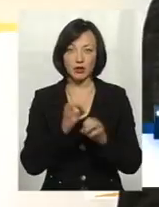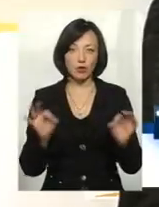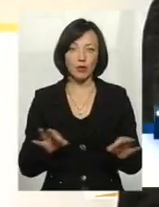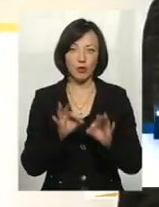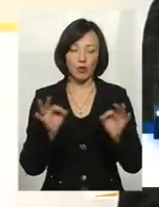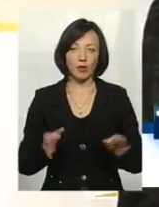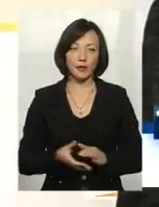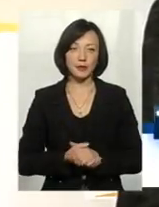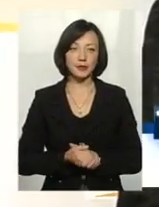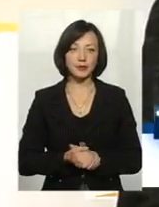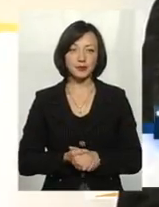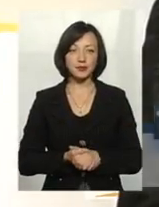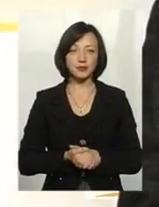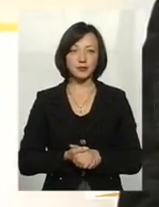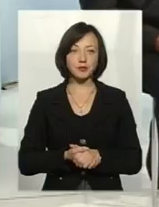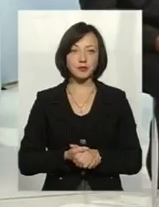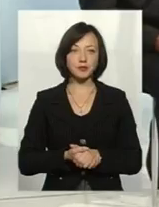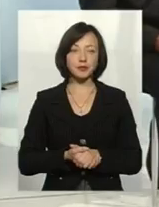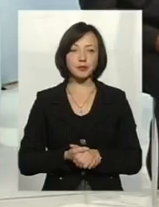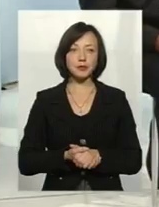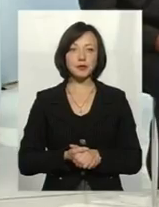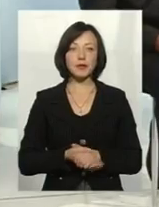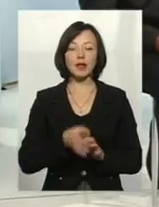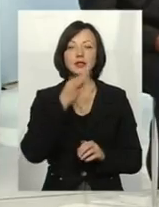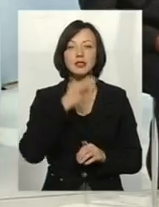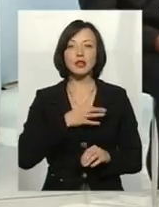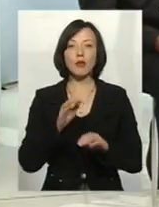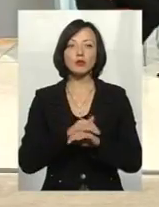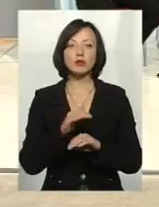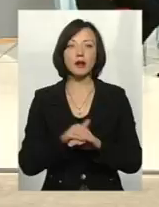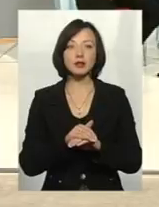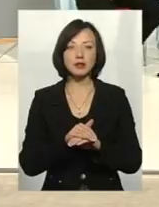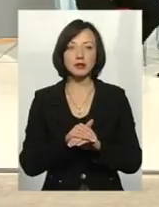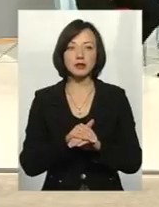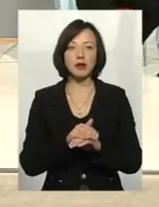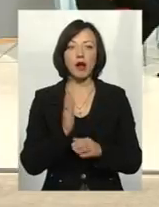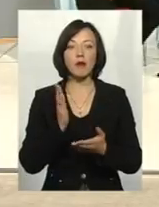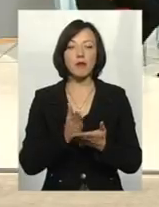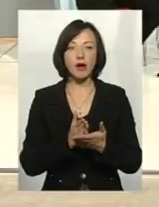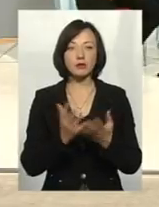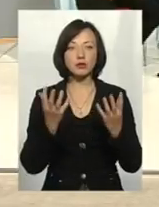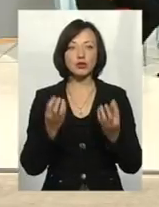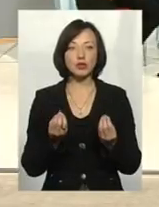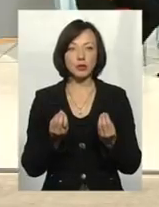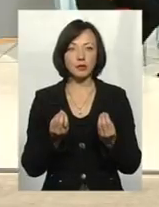не через рік, і не через два. Скажіть, будь ласка, маємо ще